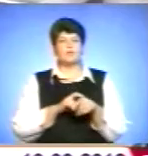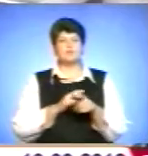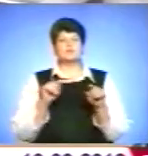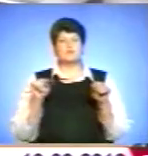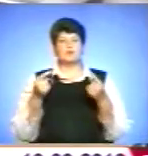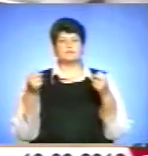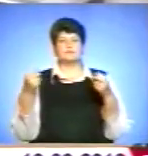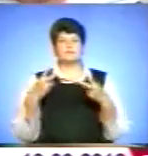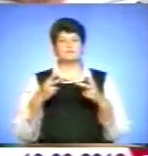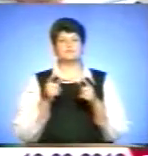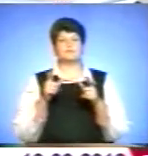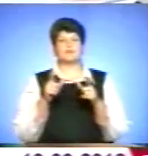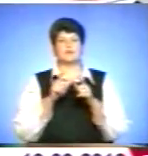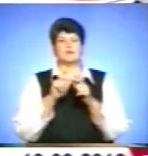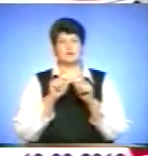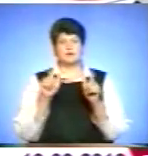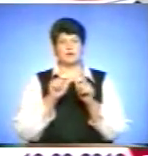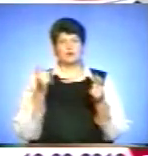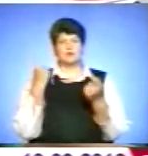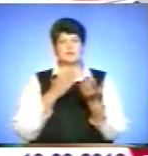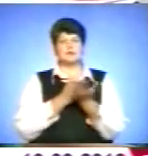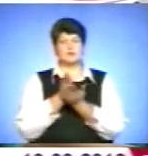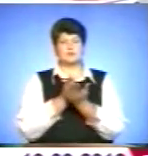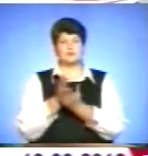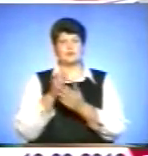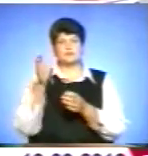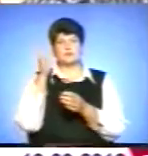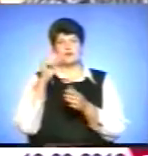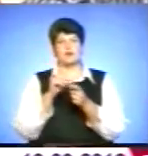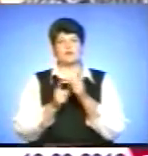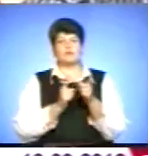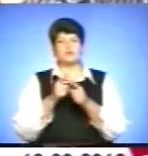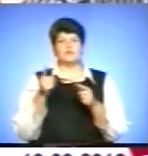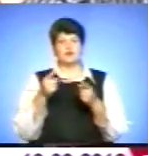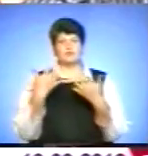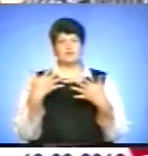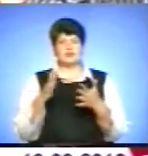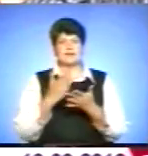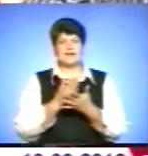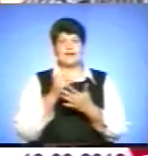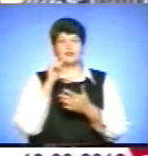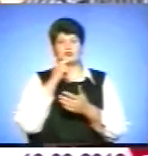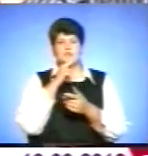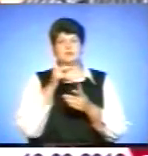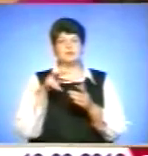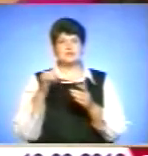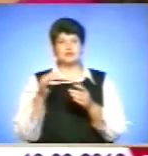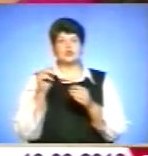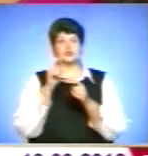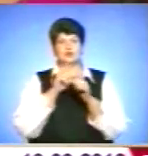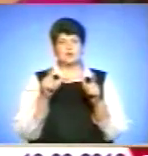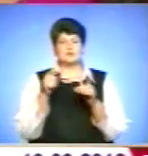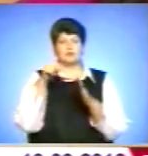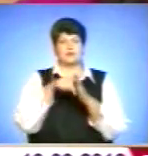загальноосвітніх навчальних закладів – один із напрямків освітньої реформи. У Тернополі вже є економічний ліцей – школи з поглибленим вивченням